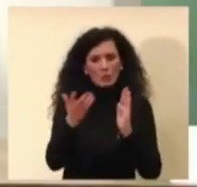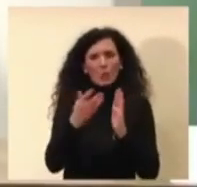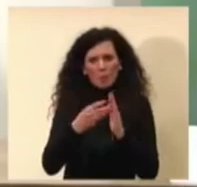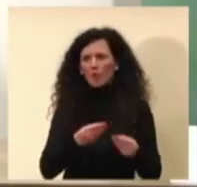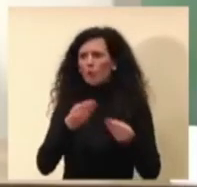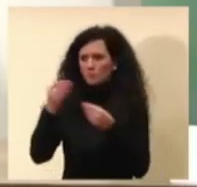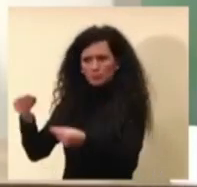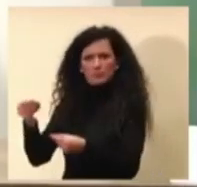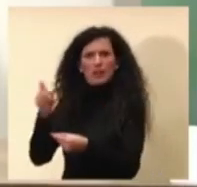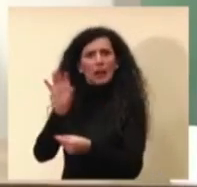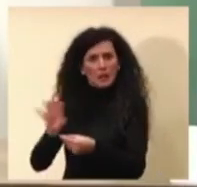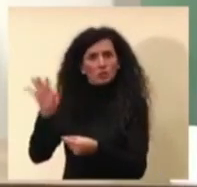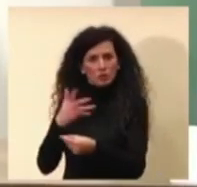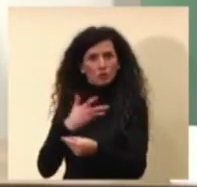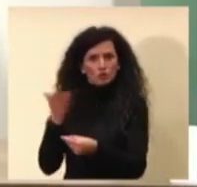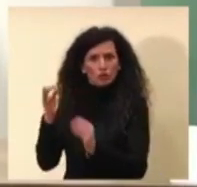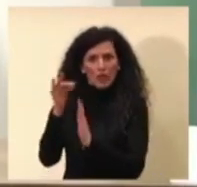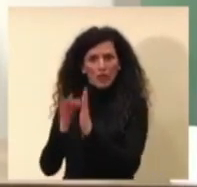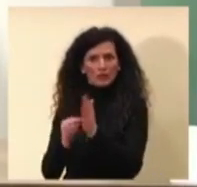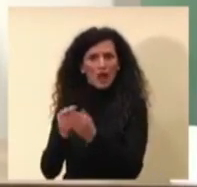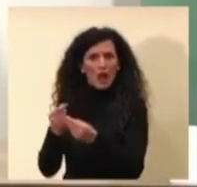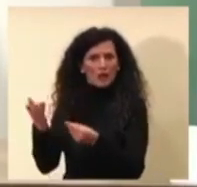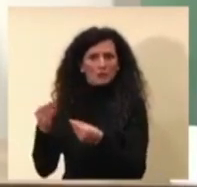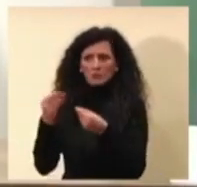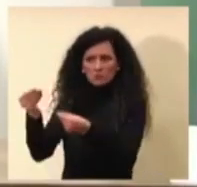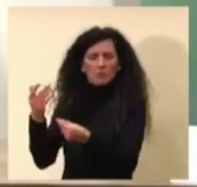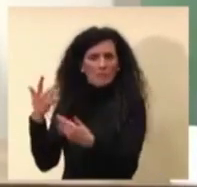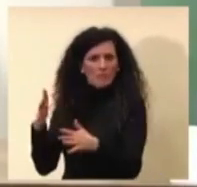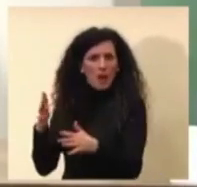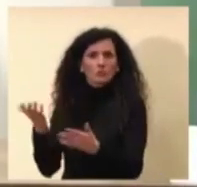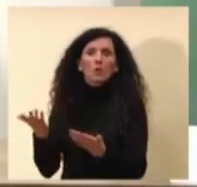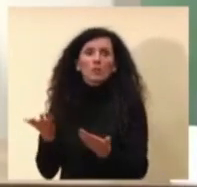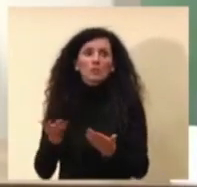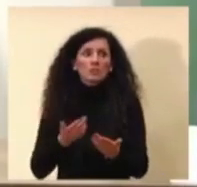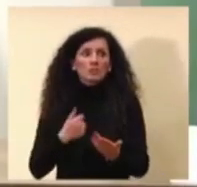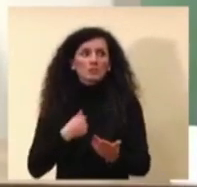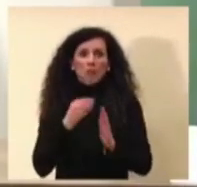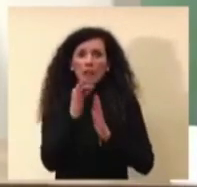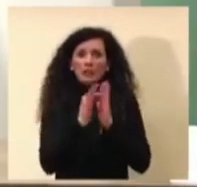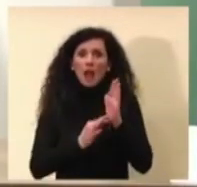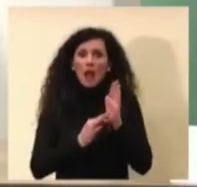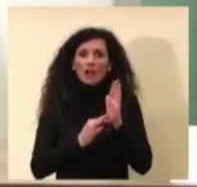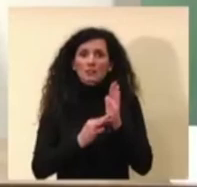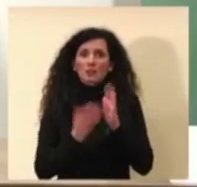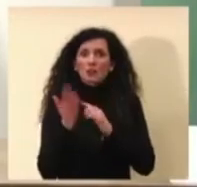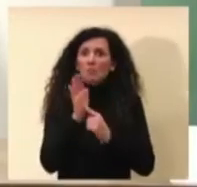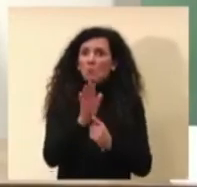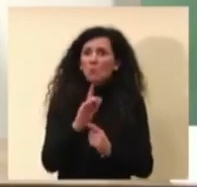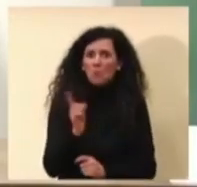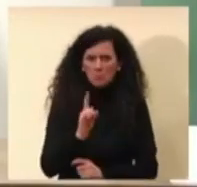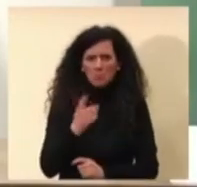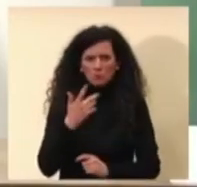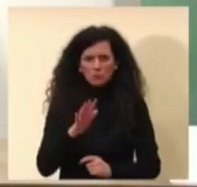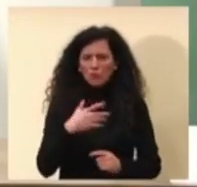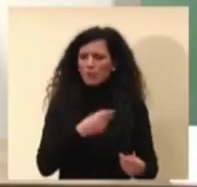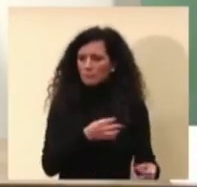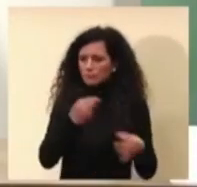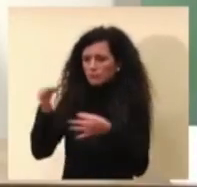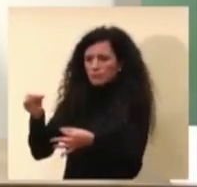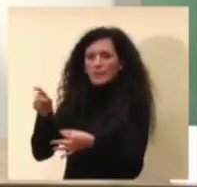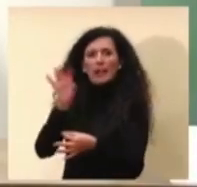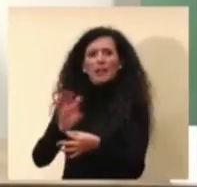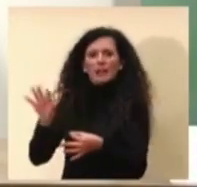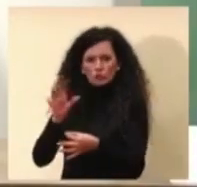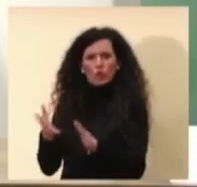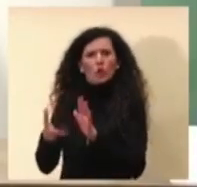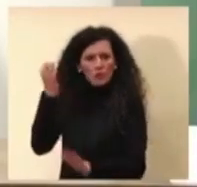dato ce l'hanno quindi in realtà non c'è nessun motivo per cui questo dato non debba essere condiviso è un dato la finalità dello studio